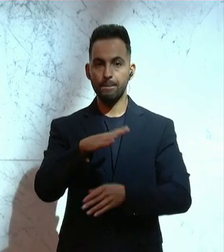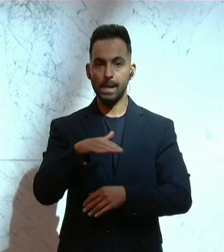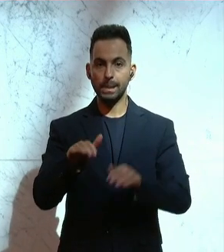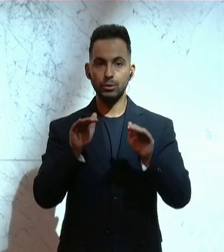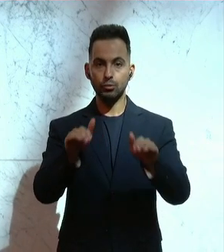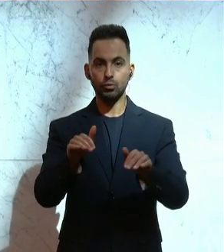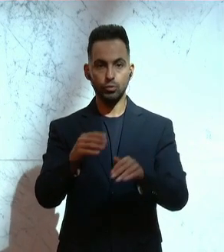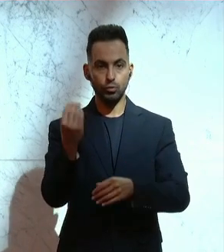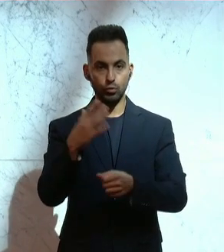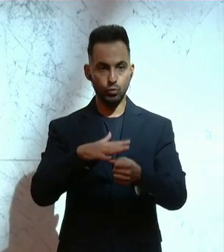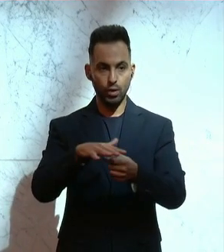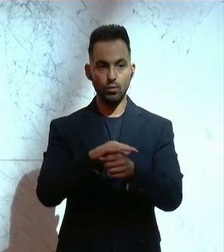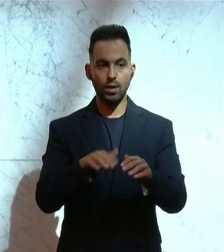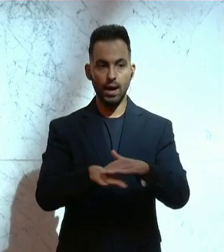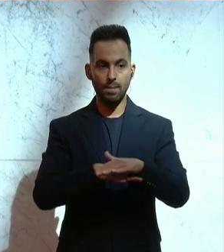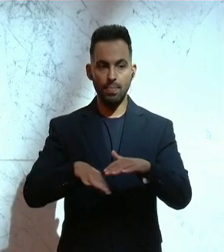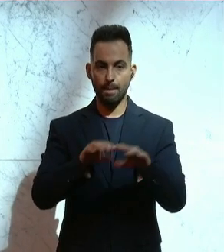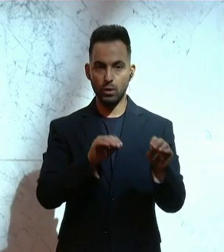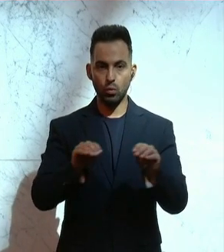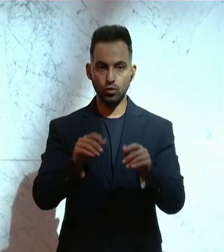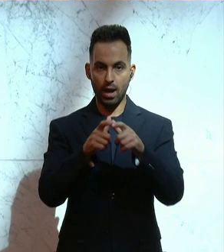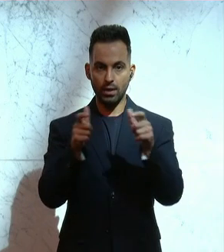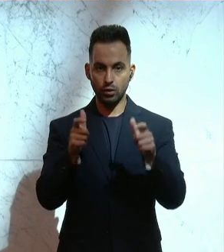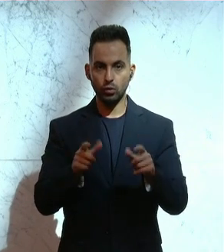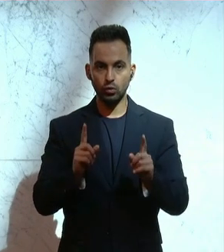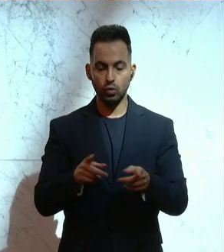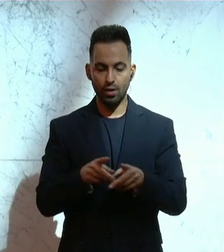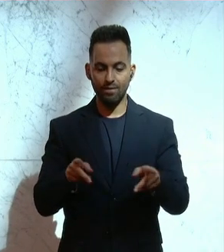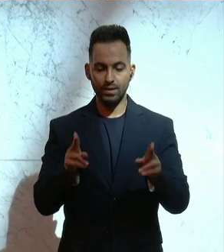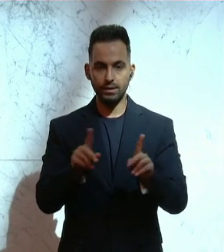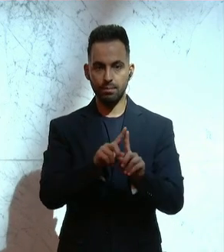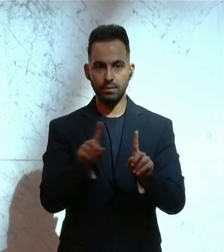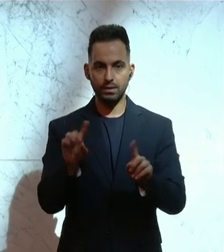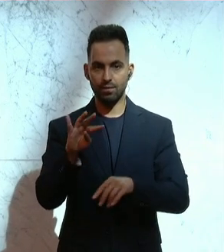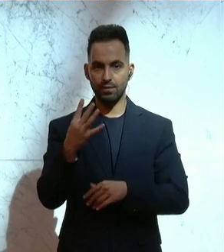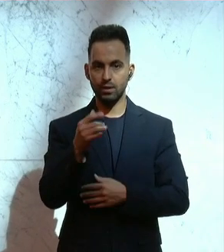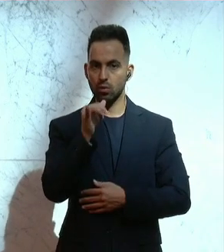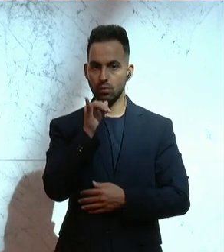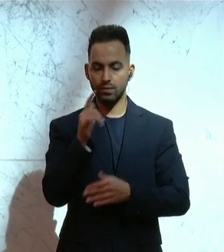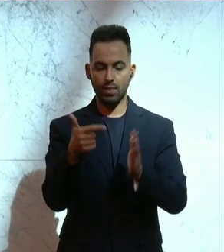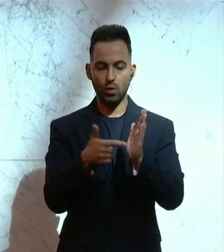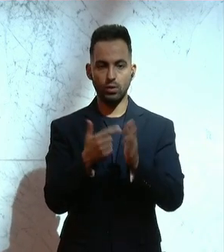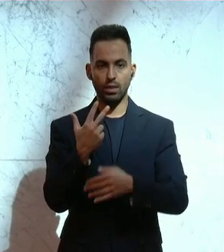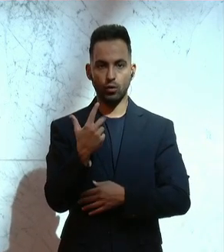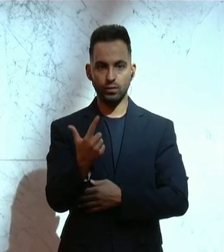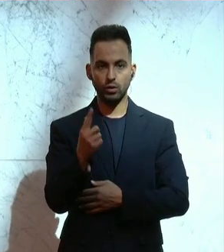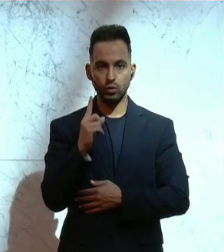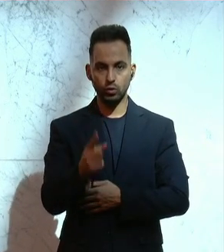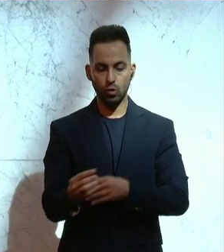Schulen und elementarpädagogischen Einrichtungen eine Frist bis 4. Oktober 2023 zusetzen.